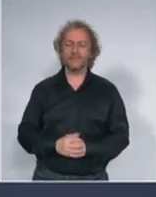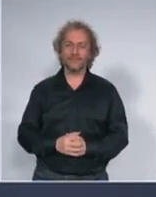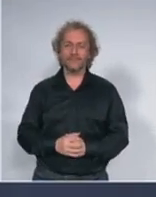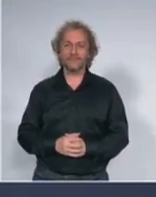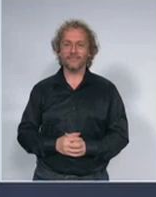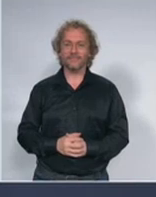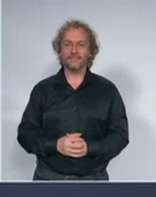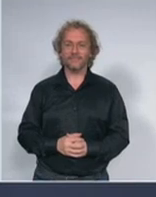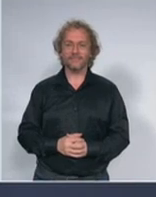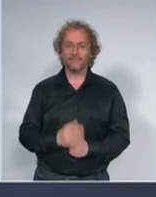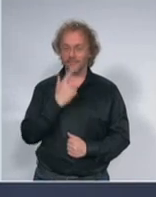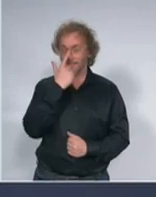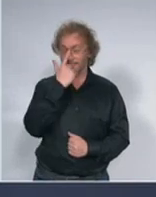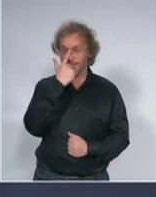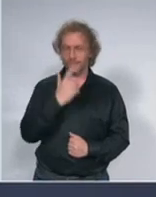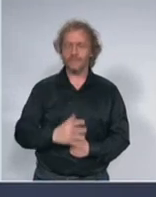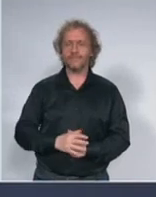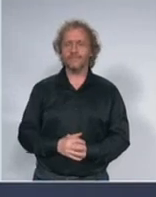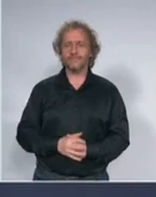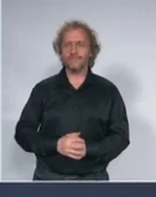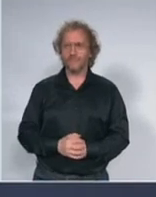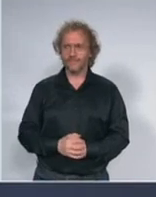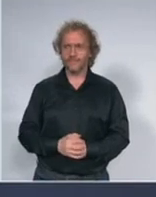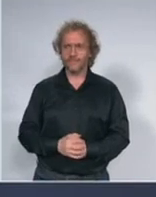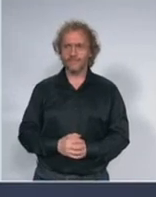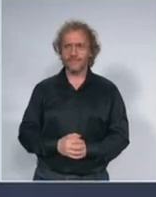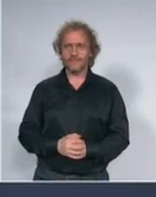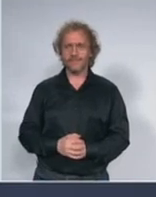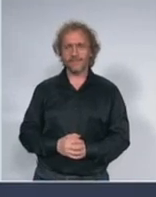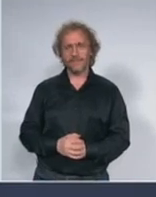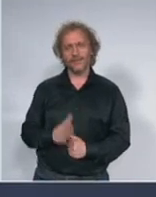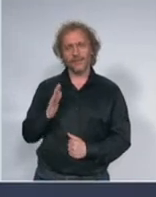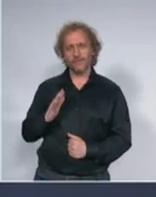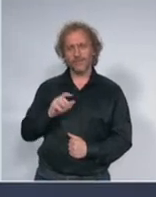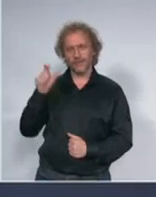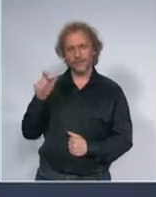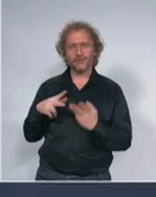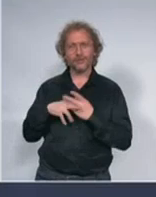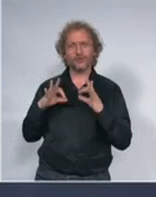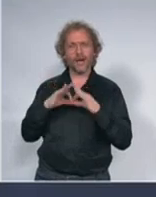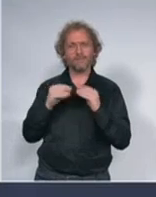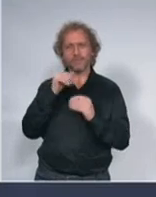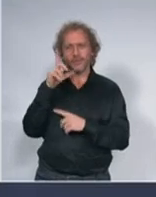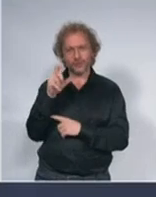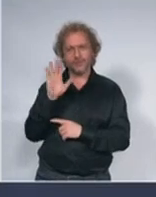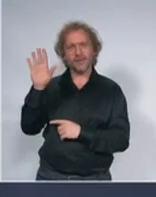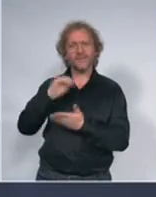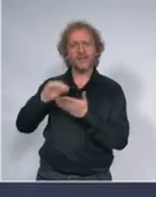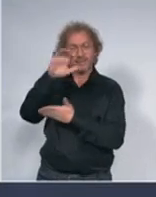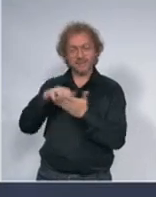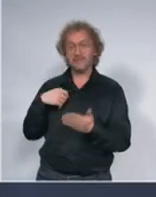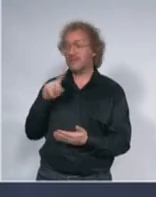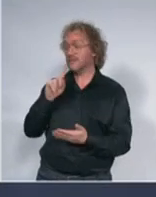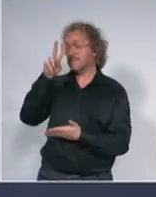nisam pročitala tekst gospodina Šabića moram da kažem da